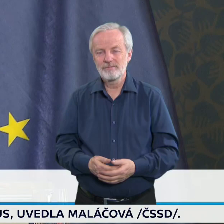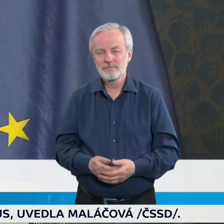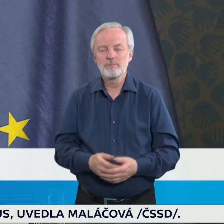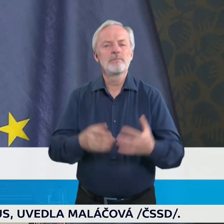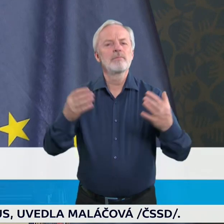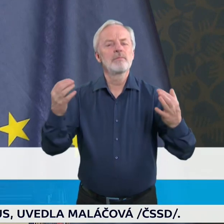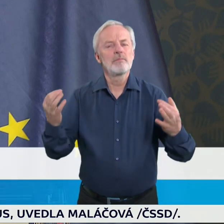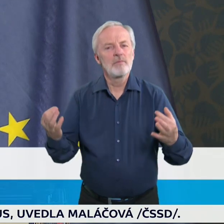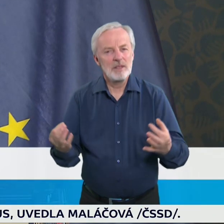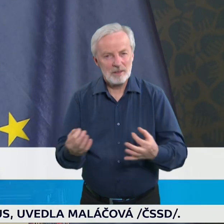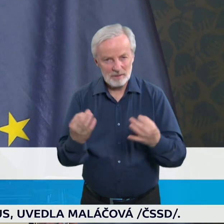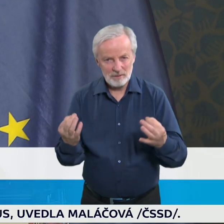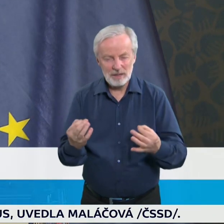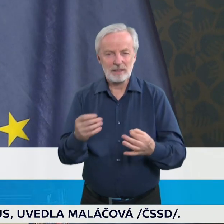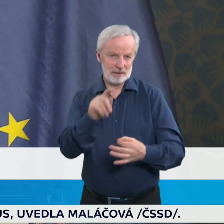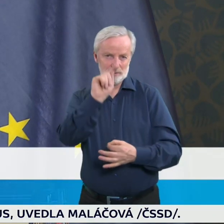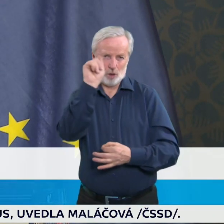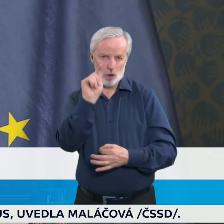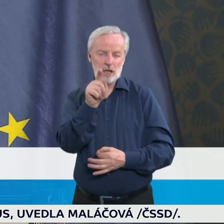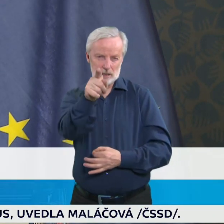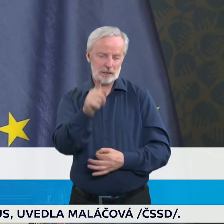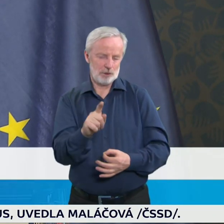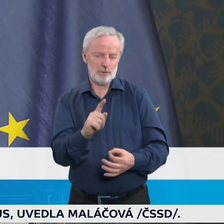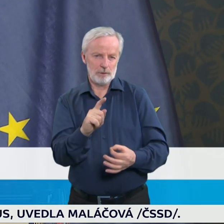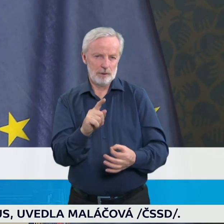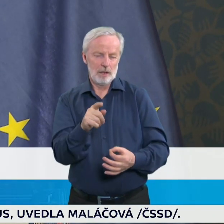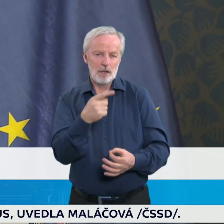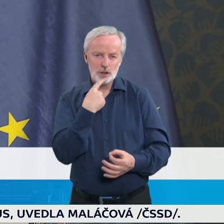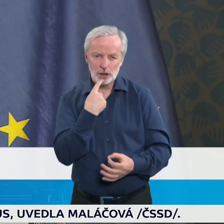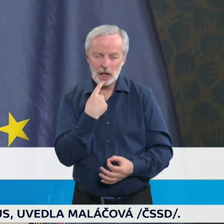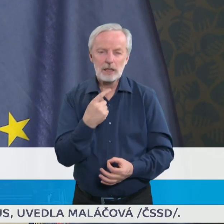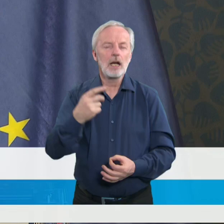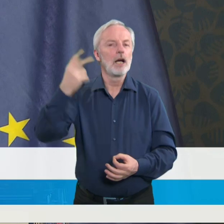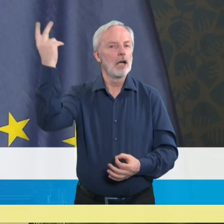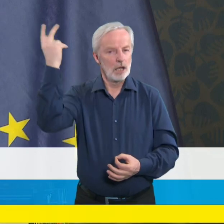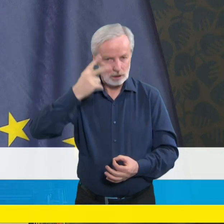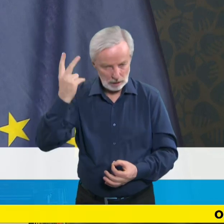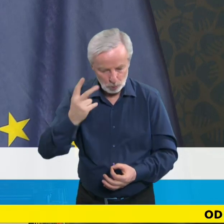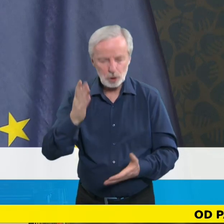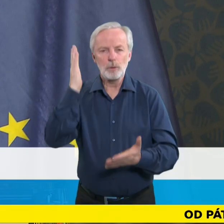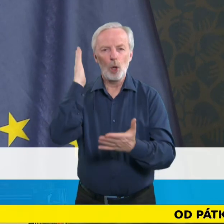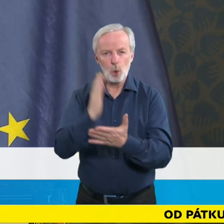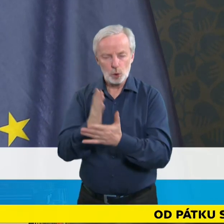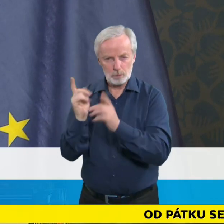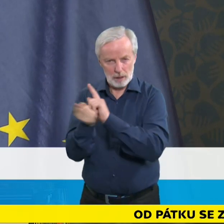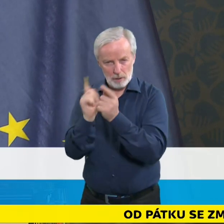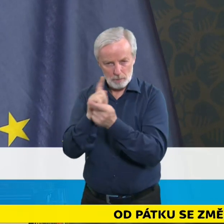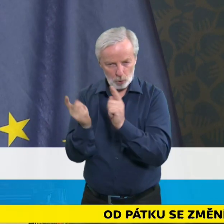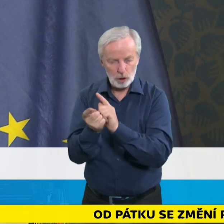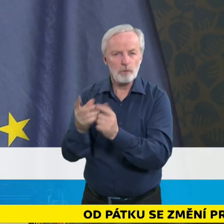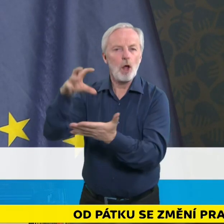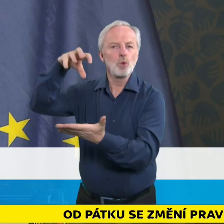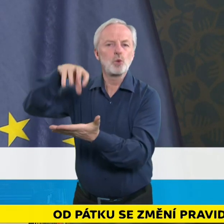té otázky, kterou jste nastolila, tak tu jsem samozřejmě jako jednu z prvních konzultoval s klinickou epidemiologickou skupinou.